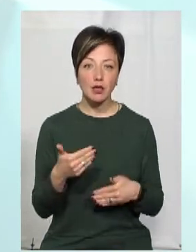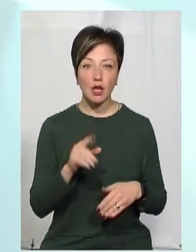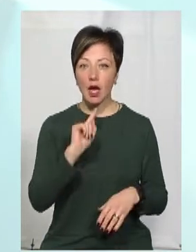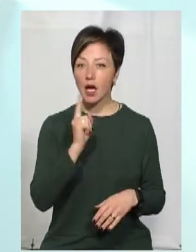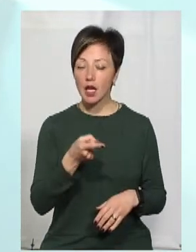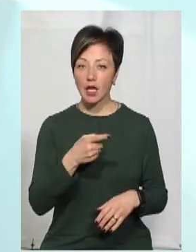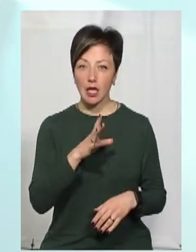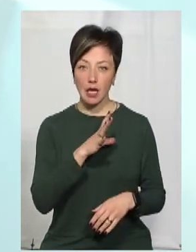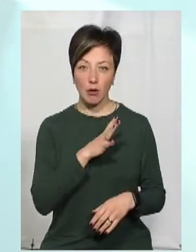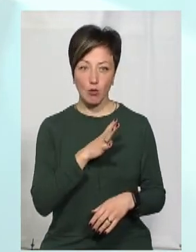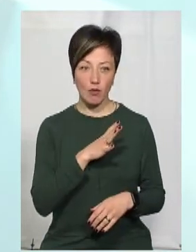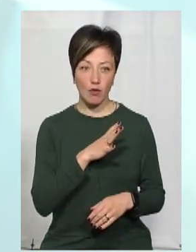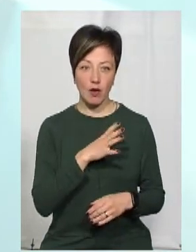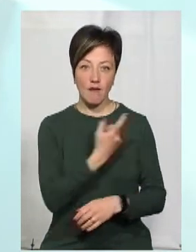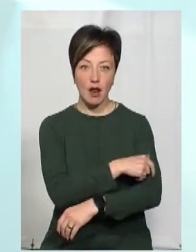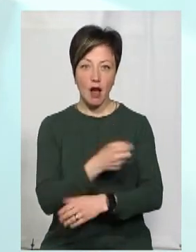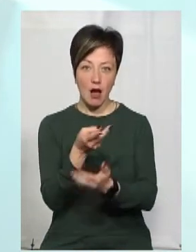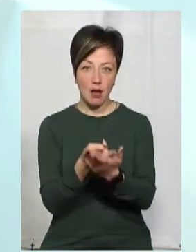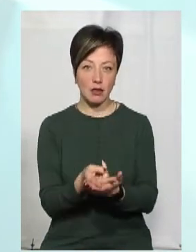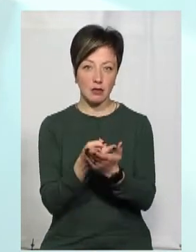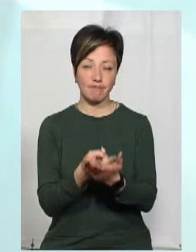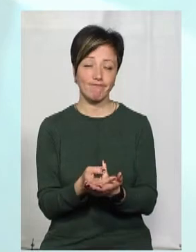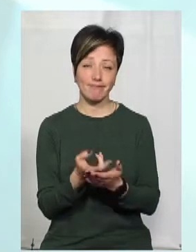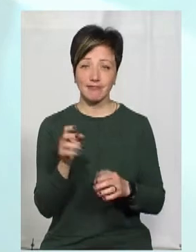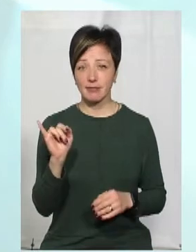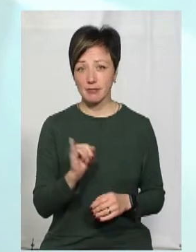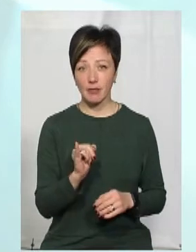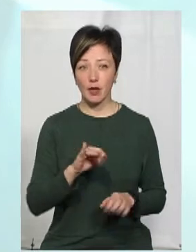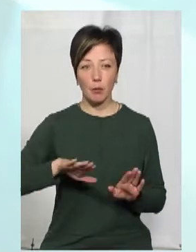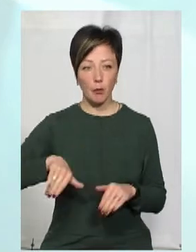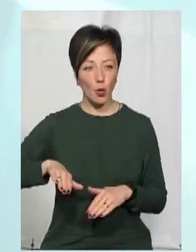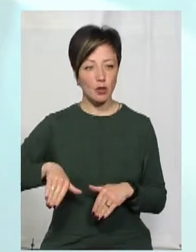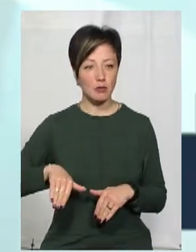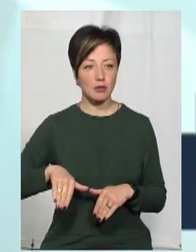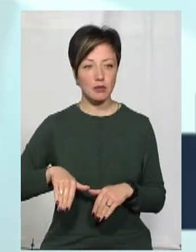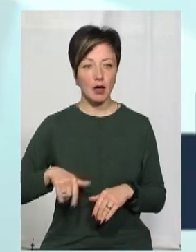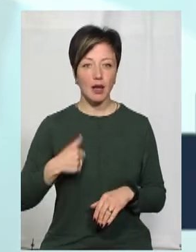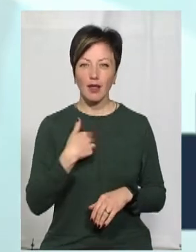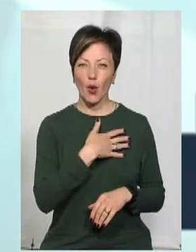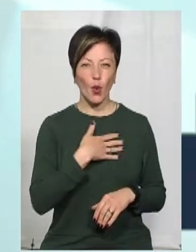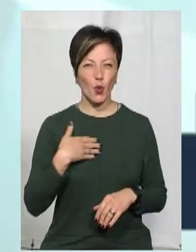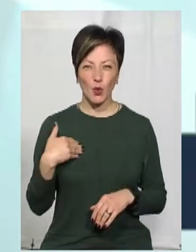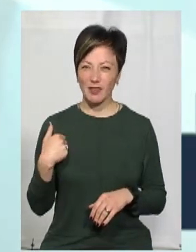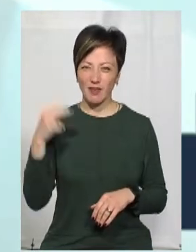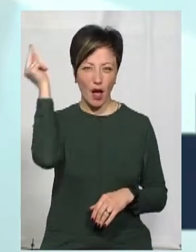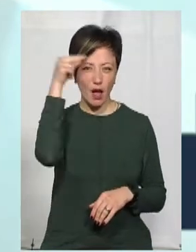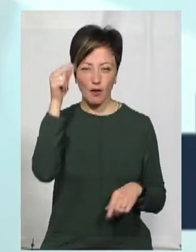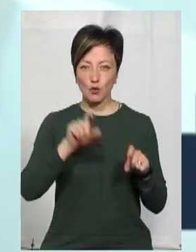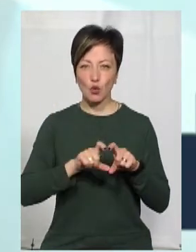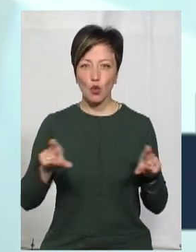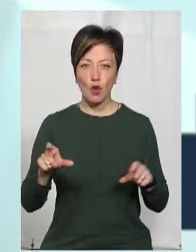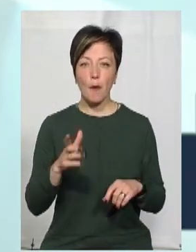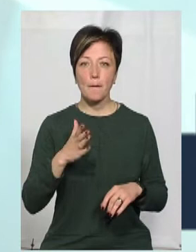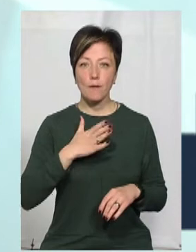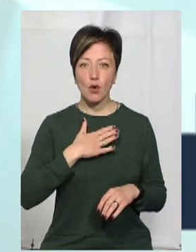Рік я був в лікарні, оцього всього. І потім я вже не хотів війти в школу, того, що